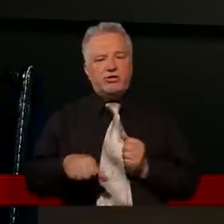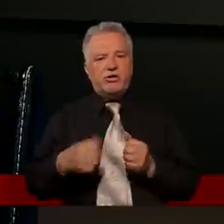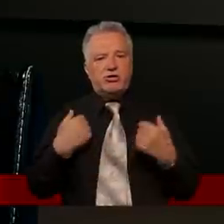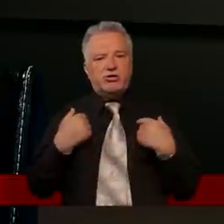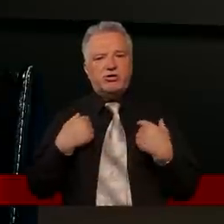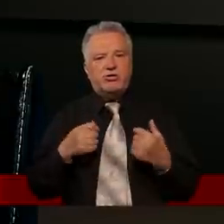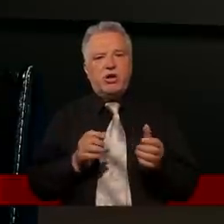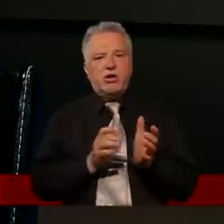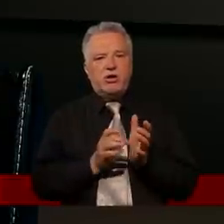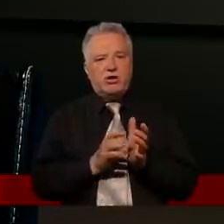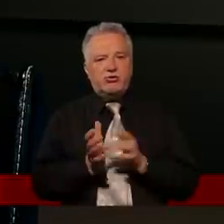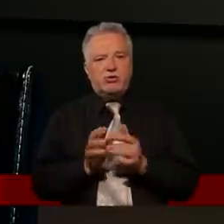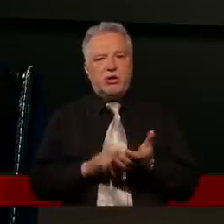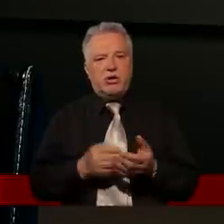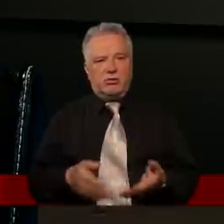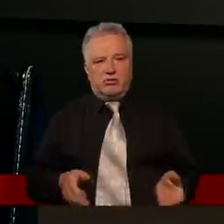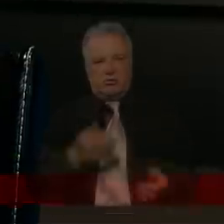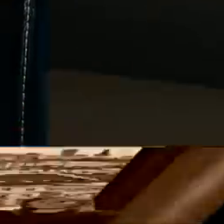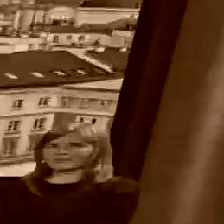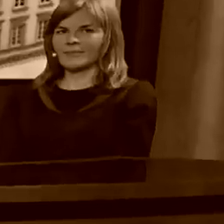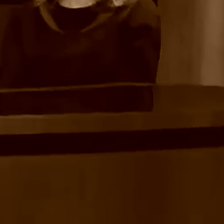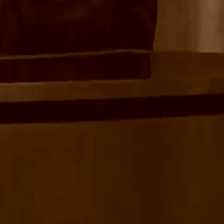Jezusa na Ziemi. Dziękuję.